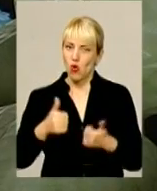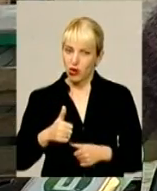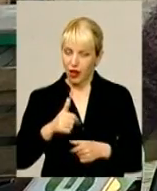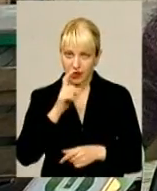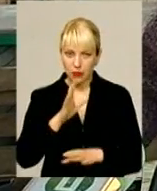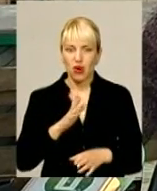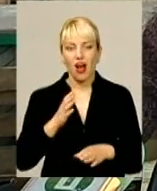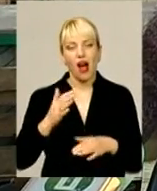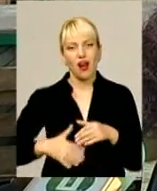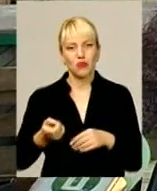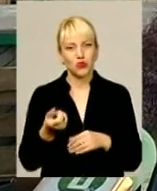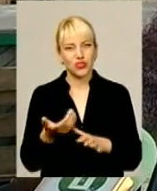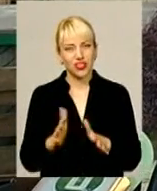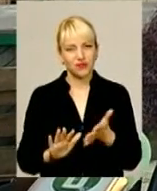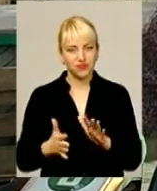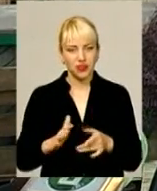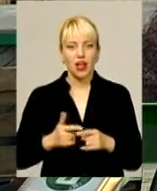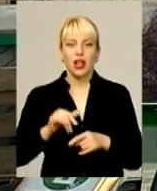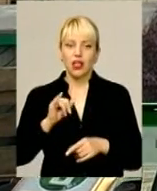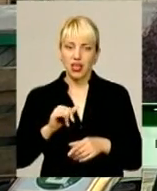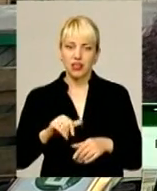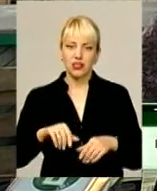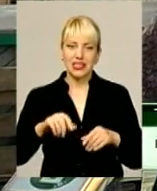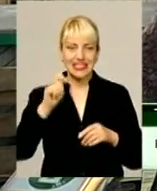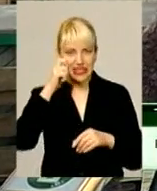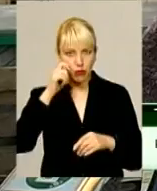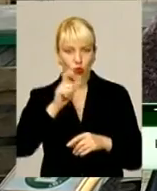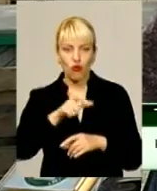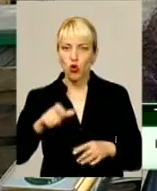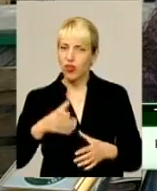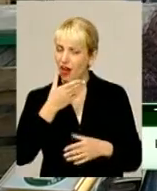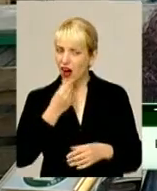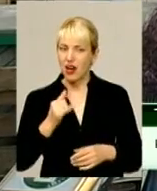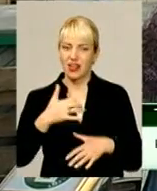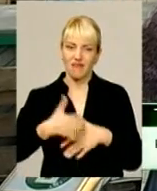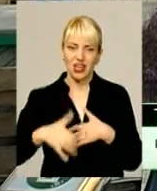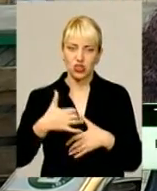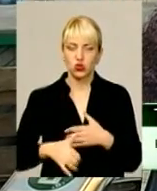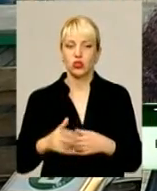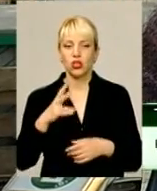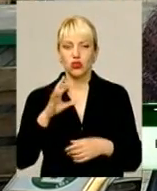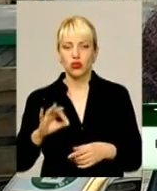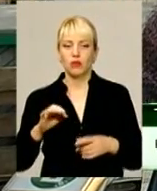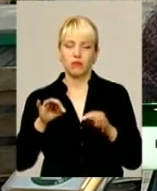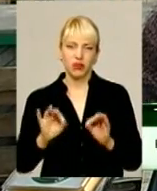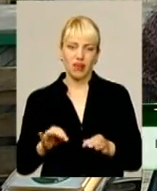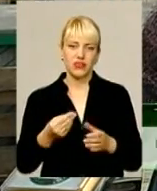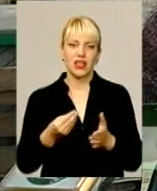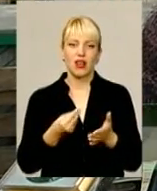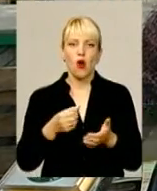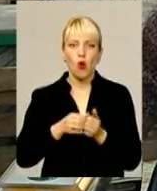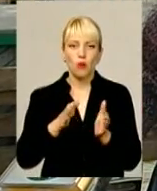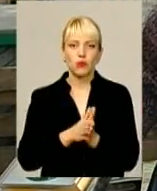трошки гірша. Цибуля вродила гарно, і в місцевих людей дуже гарно вродила, і в Херсоні. Правда, оптова ціна зараз 4